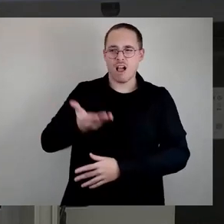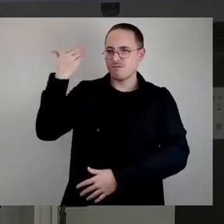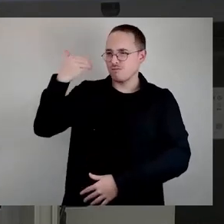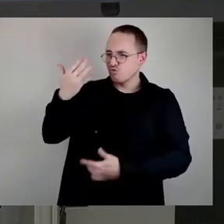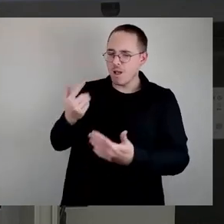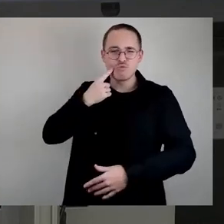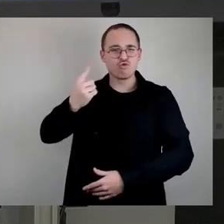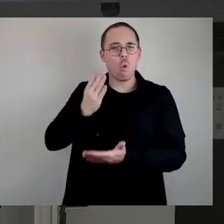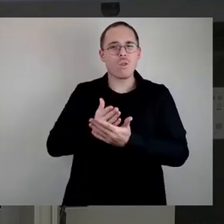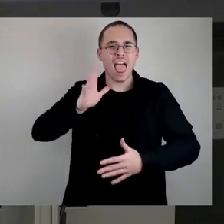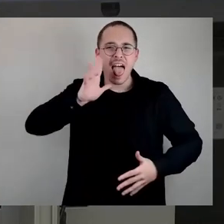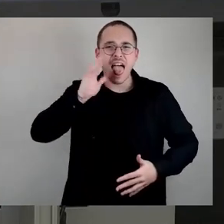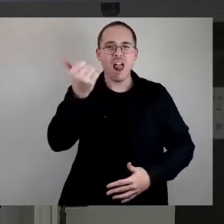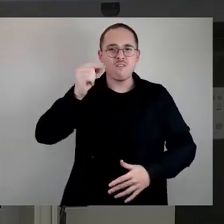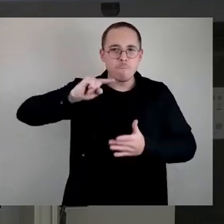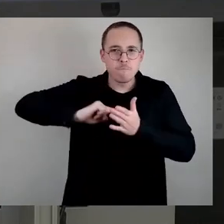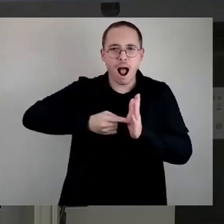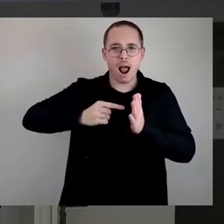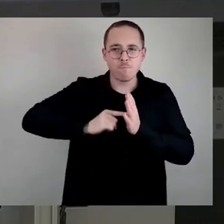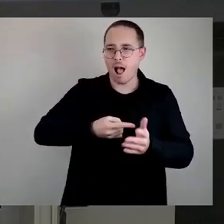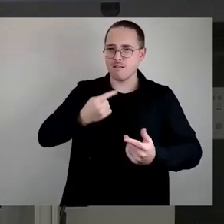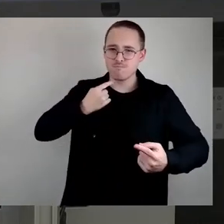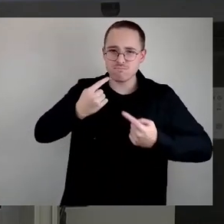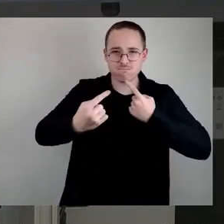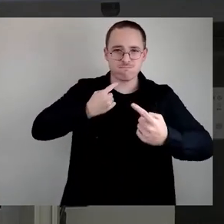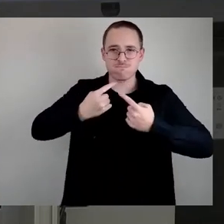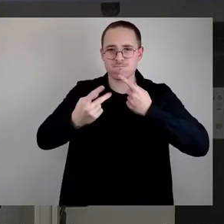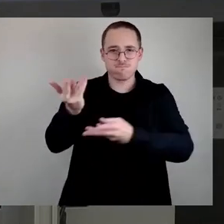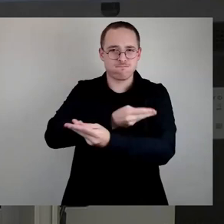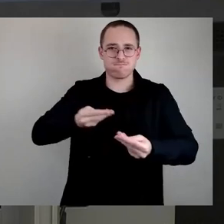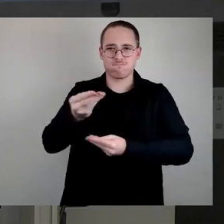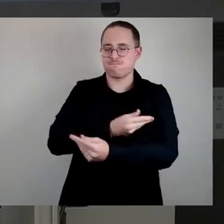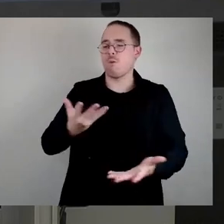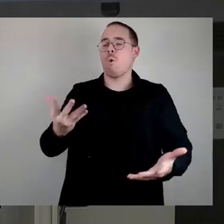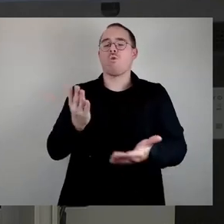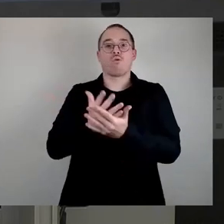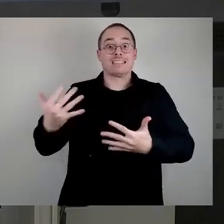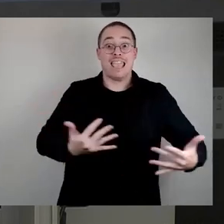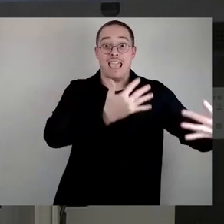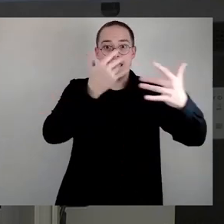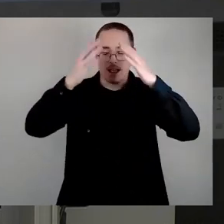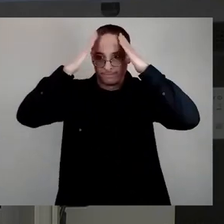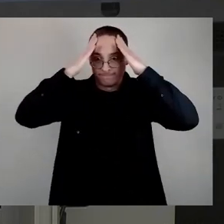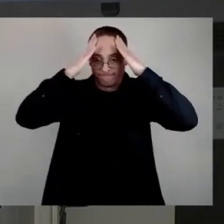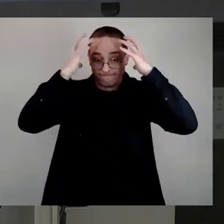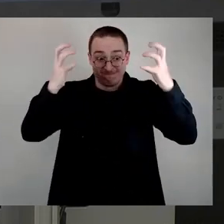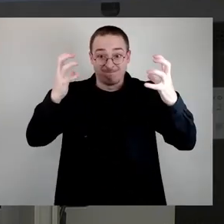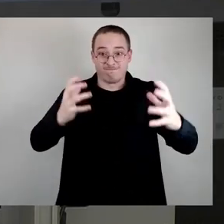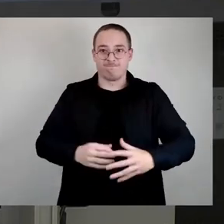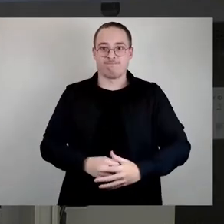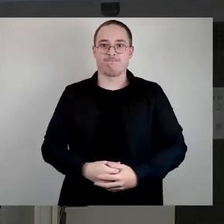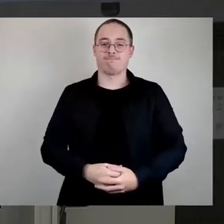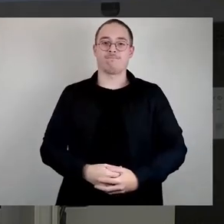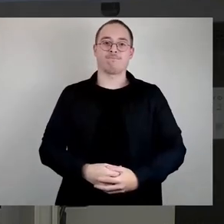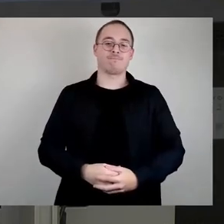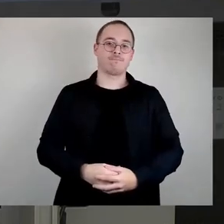Stadtrat seit knapp zehn Jahren, die sich mit diesem Thema auseinandersetzt. Also, wir werden uns als